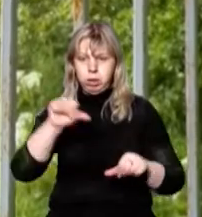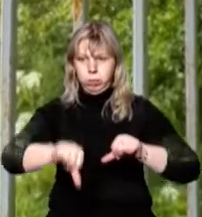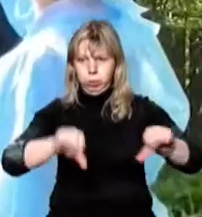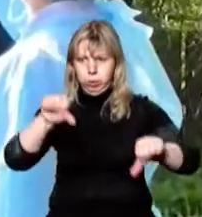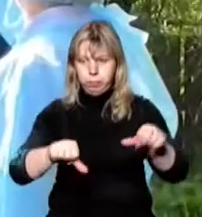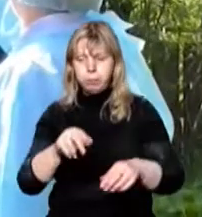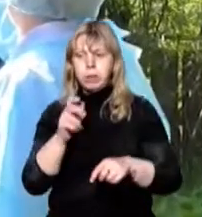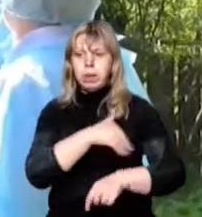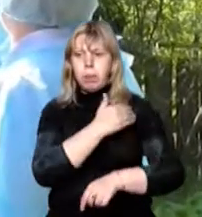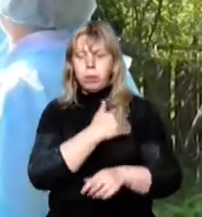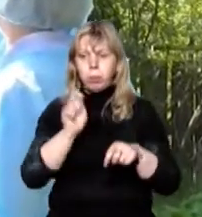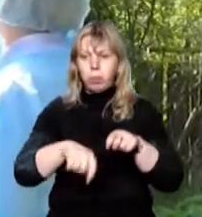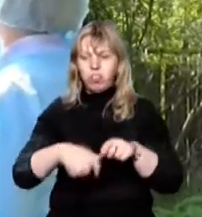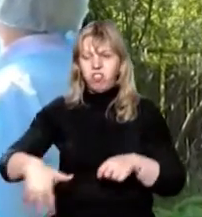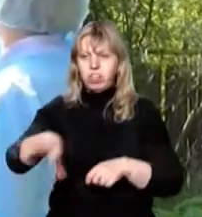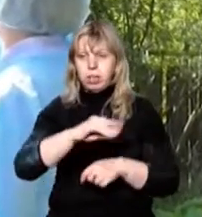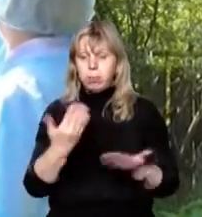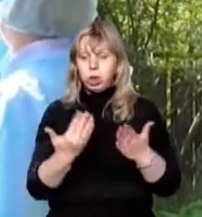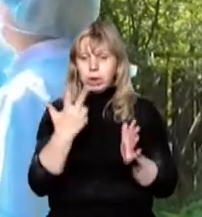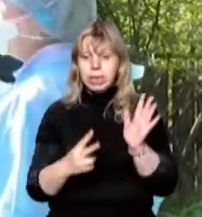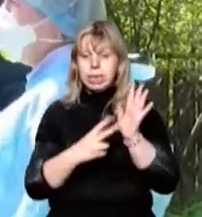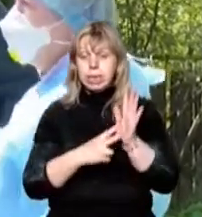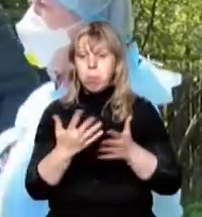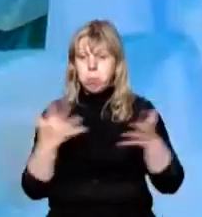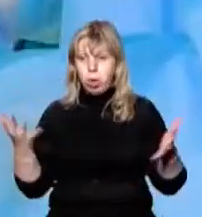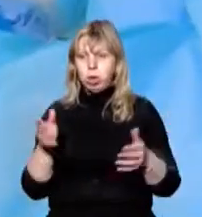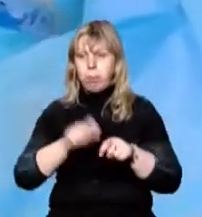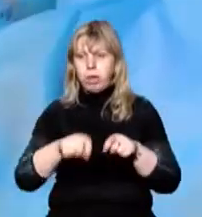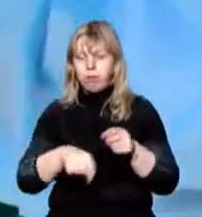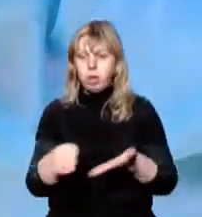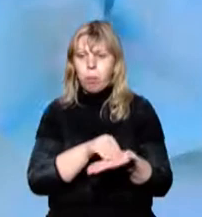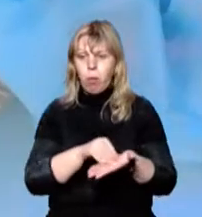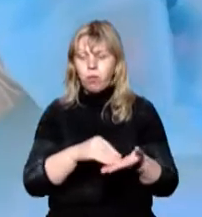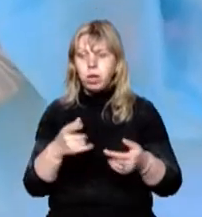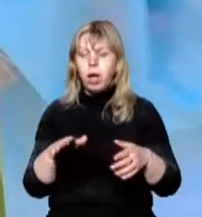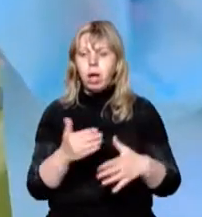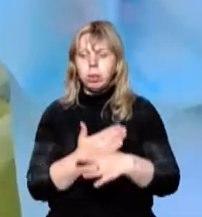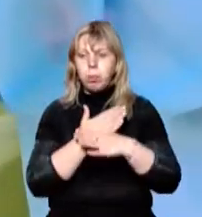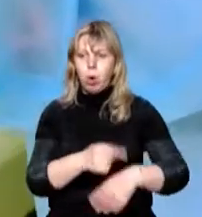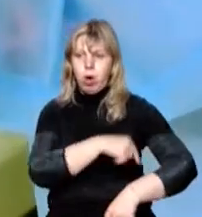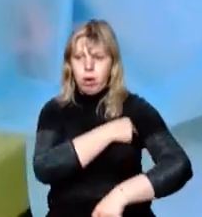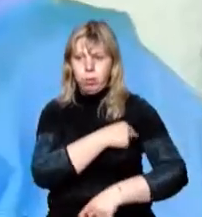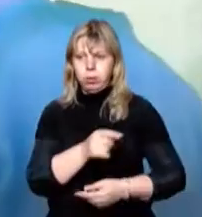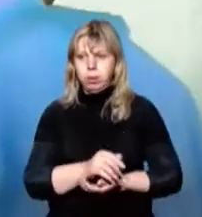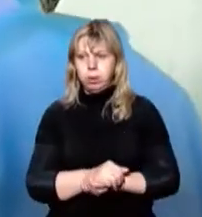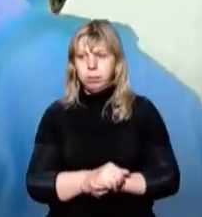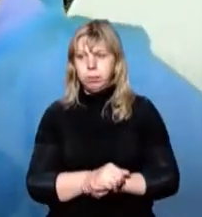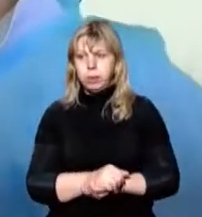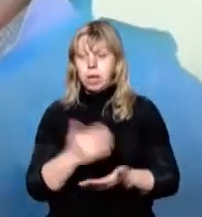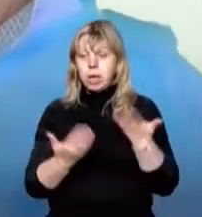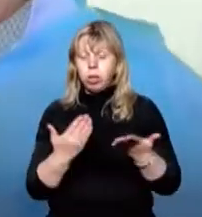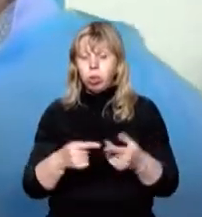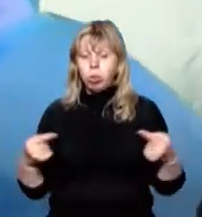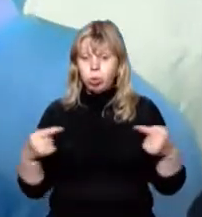блокпості. Температуру міряє всім. Якщо 37 і більше, то перевіряє повторно за допомогою градусника. Якщо не